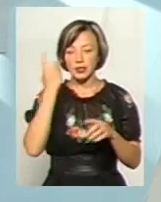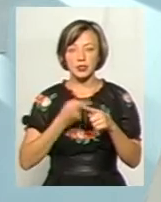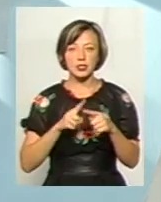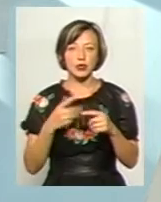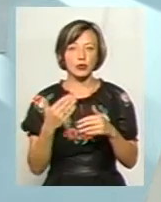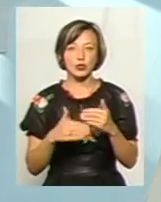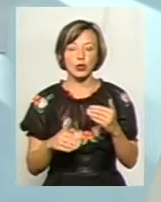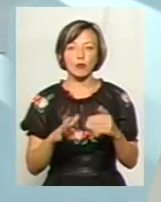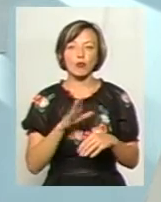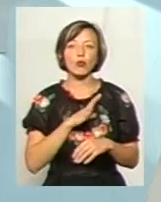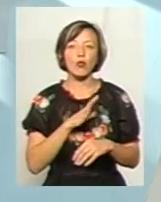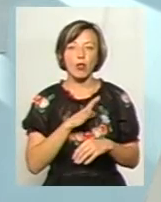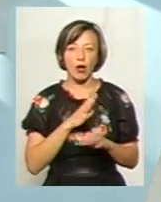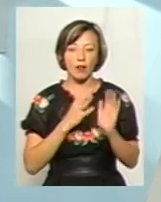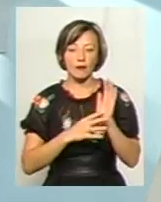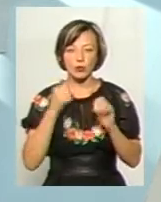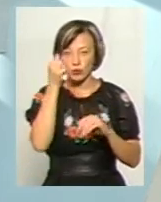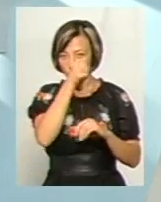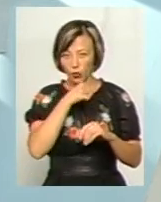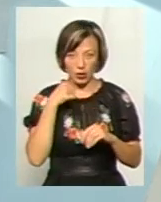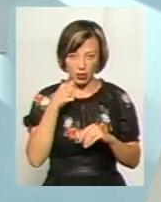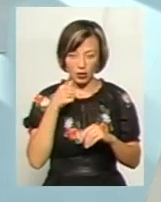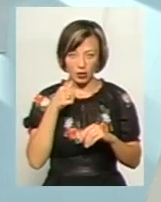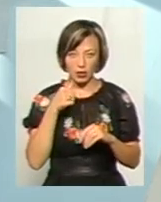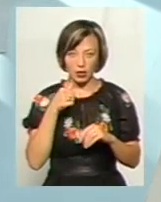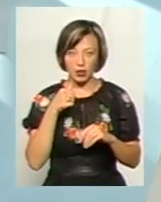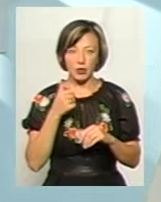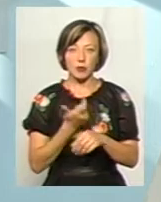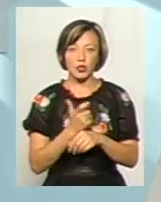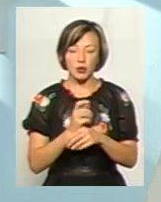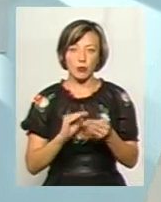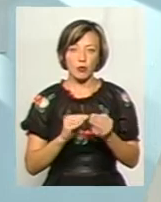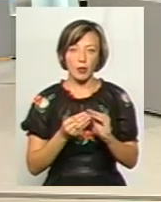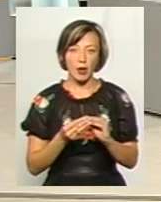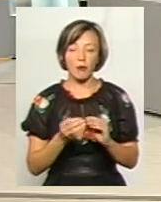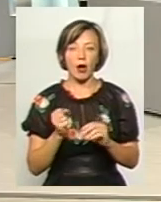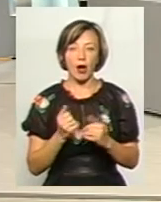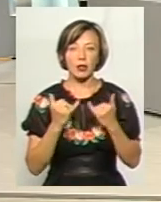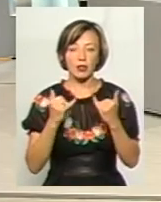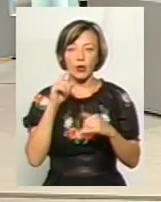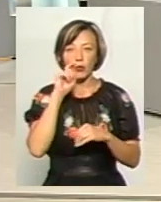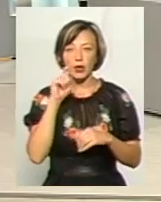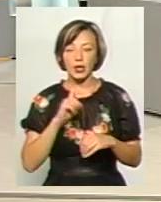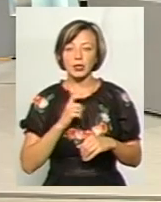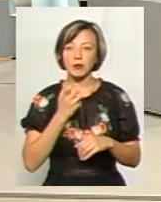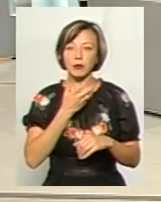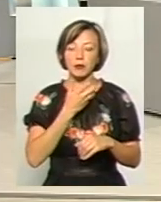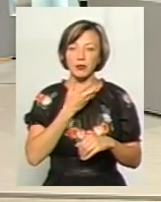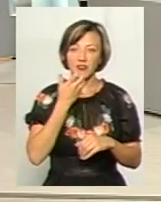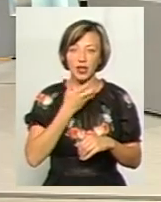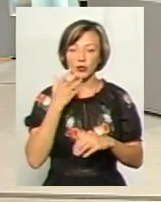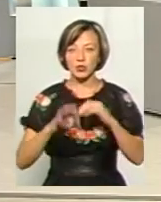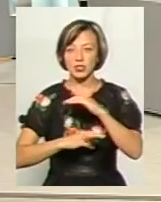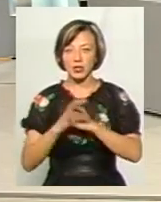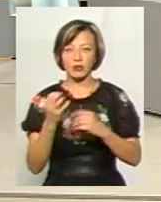вже була на 90-ті роки, звичайно, білянського століття більша проблема. А для України Південної і Східної сьогодні